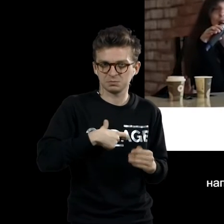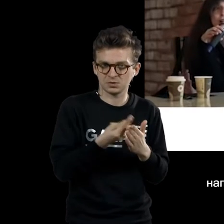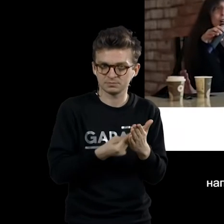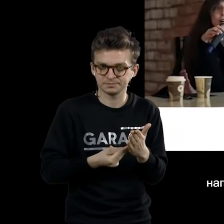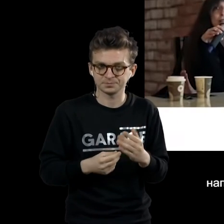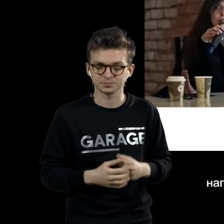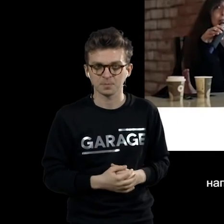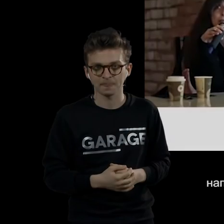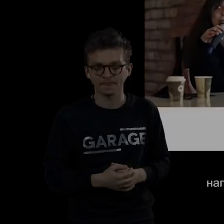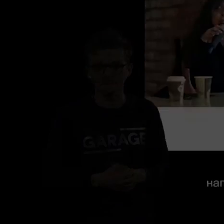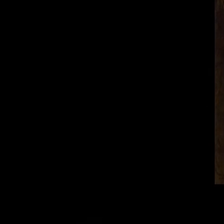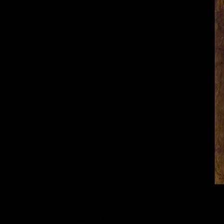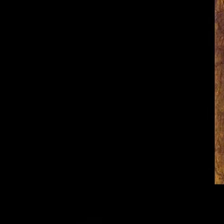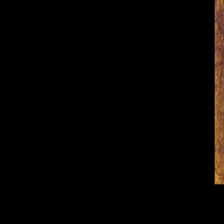Дюшана.